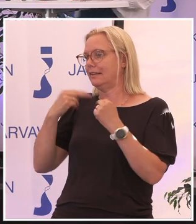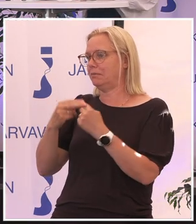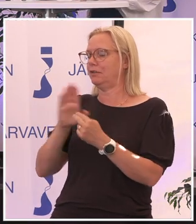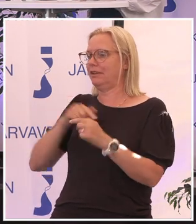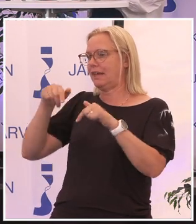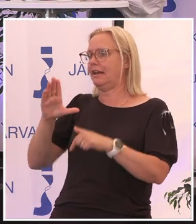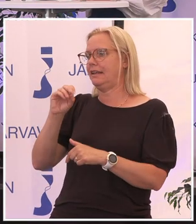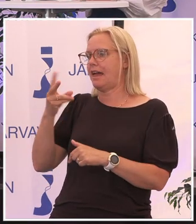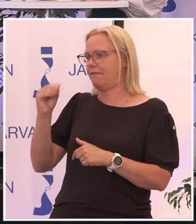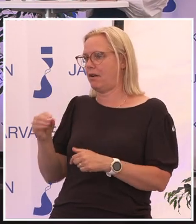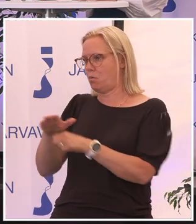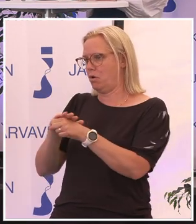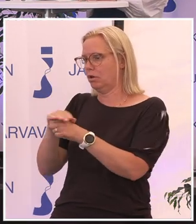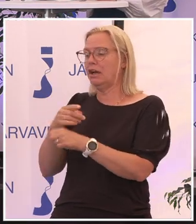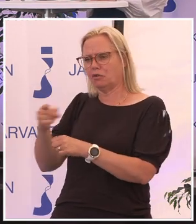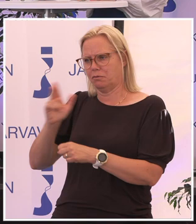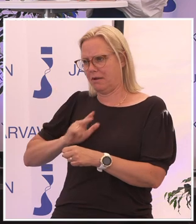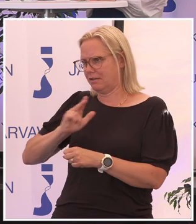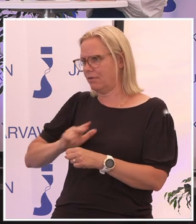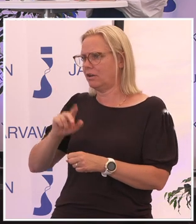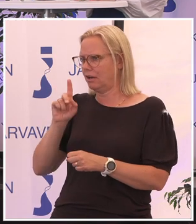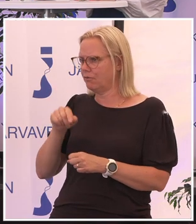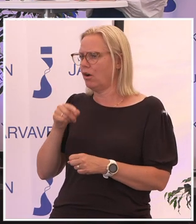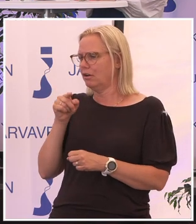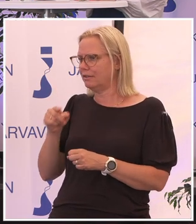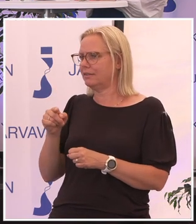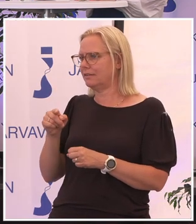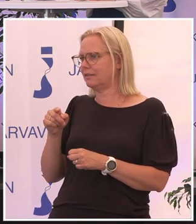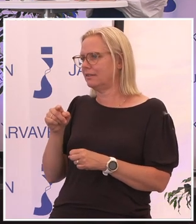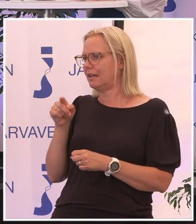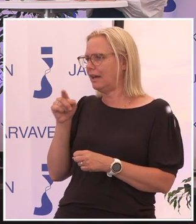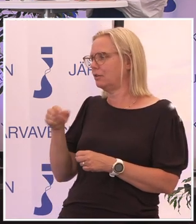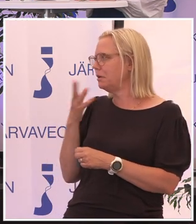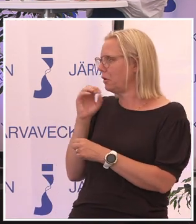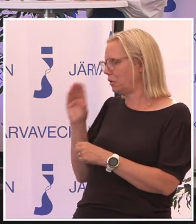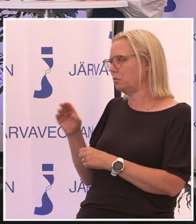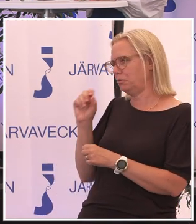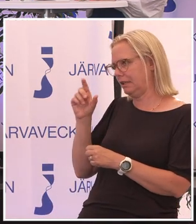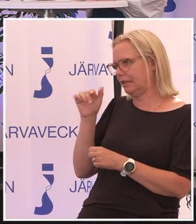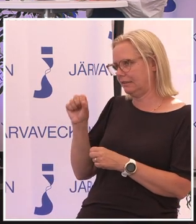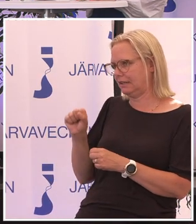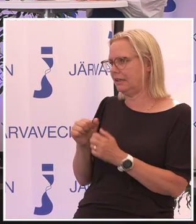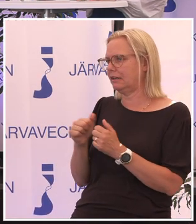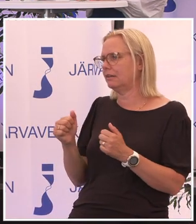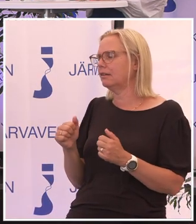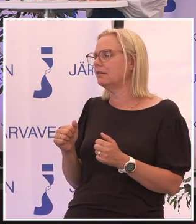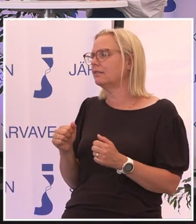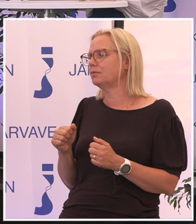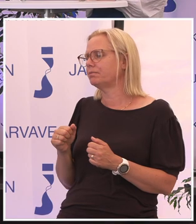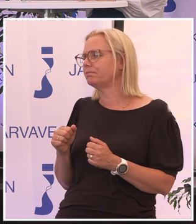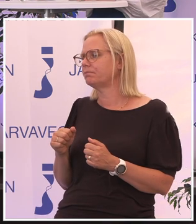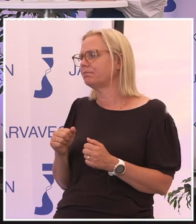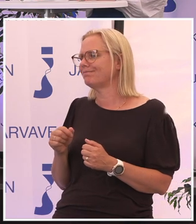Som är liksom ansvarig för den här legalisering som ni säger. Och liksom, och den är ju